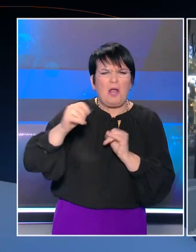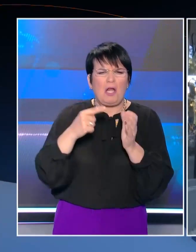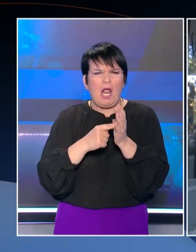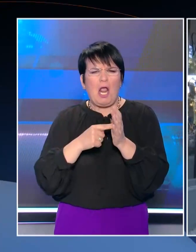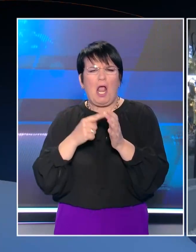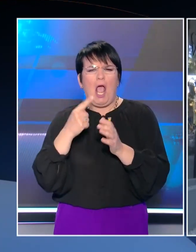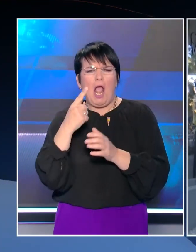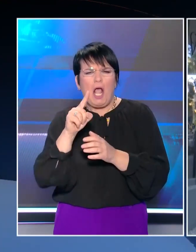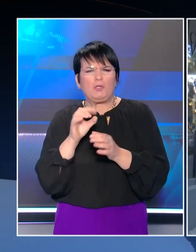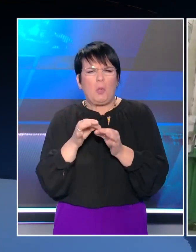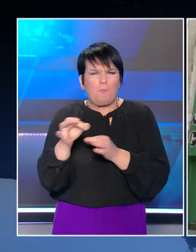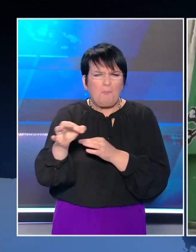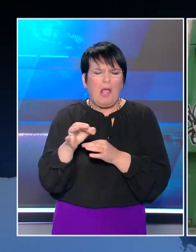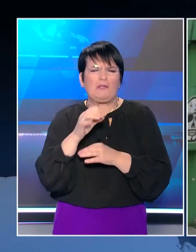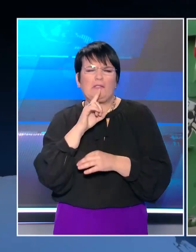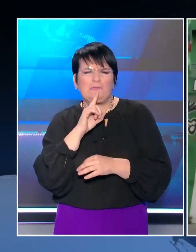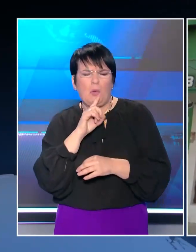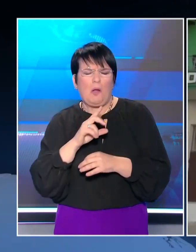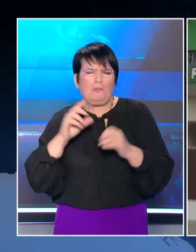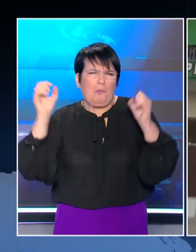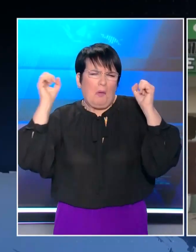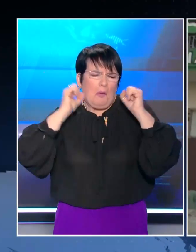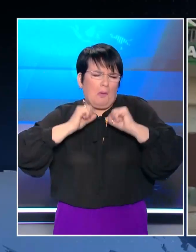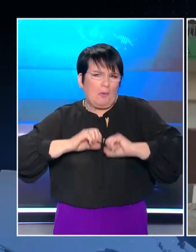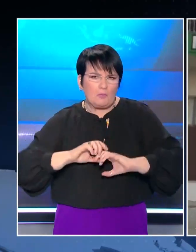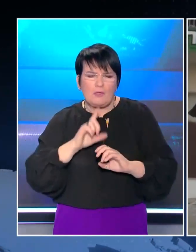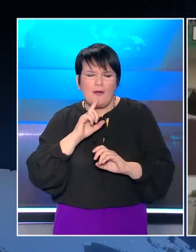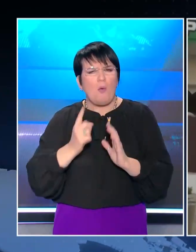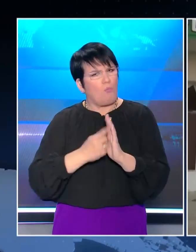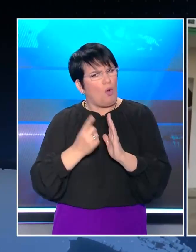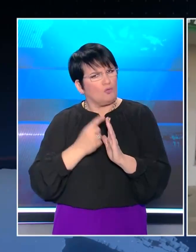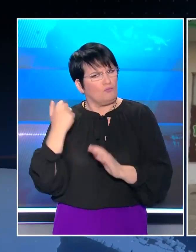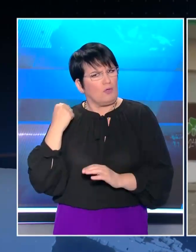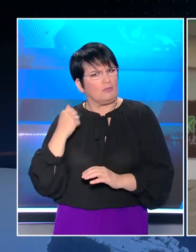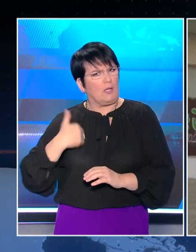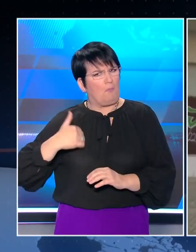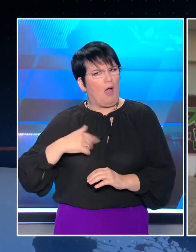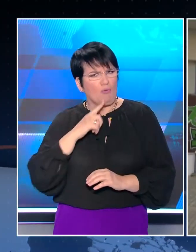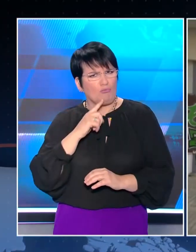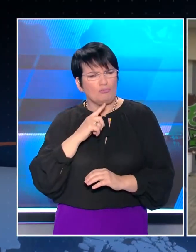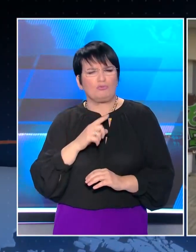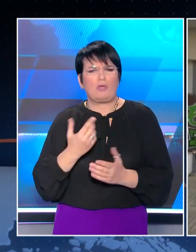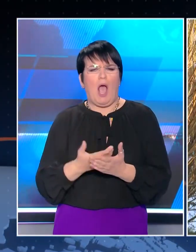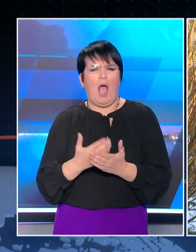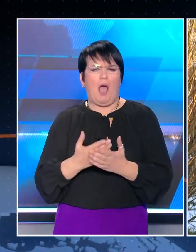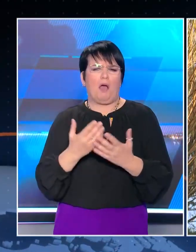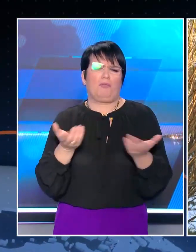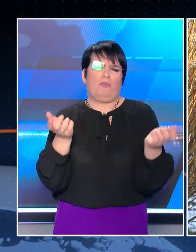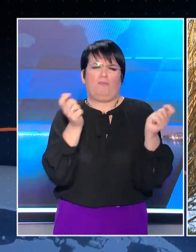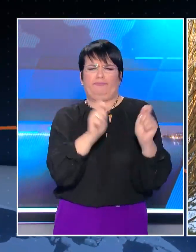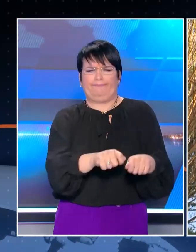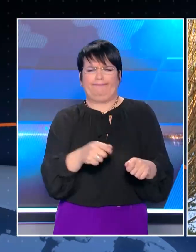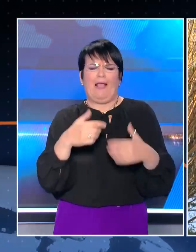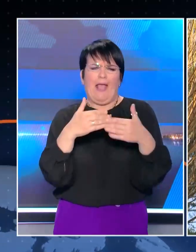Δεν ήταν η πρώτη φορά που δράστες χτυπούν το συγκεκριμένο σύνδεσμο στο Μαρούσι του οποίου η άδεια λειτουργίας έχει